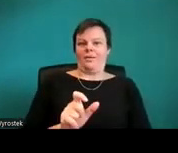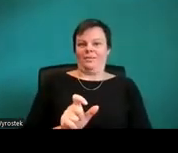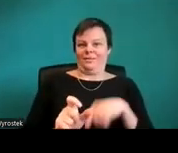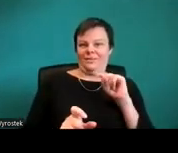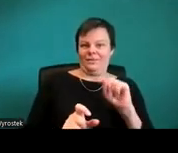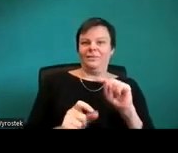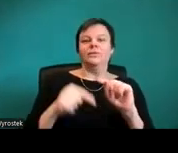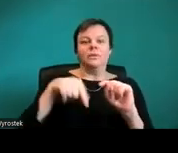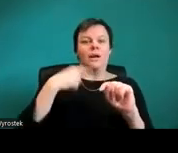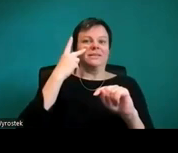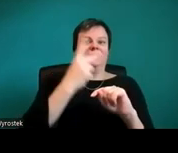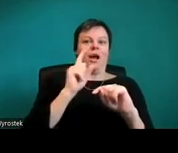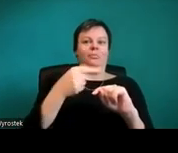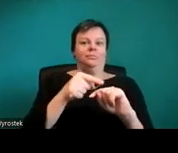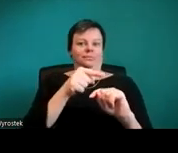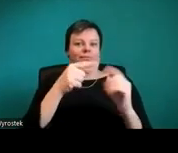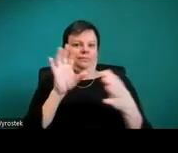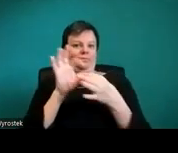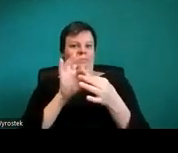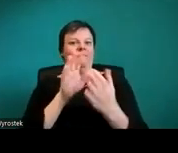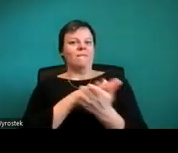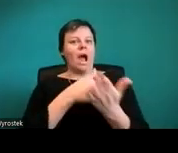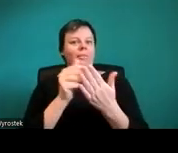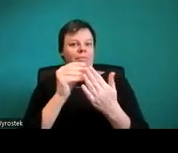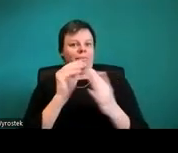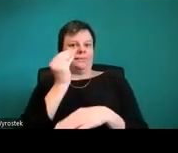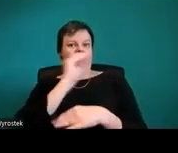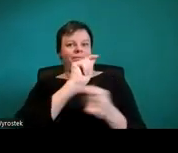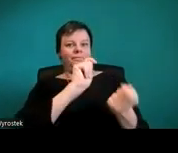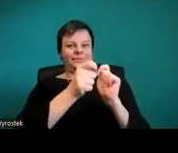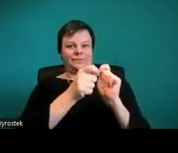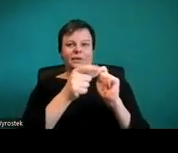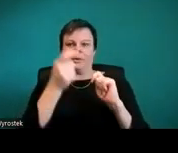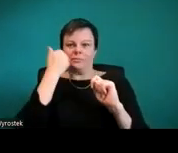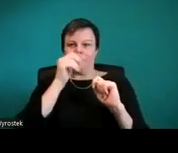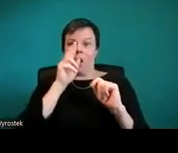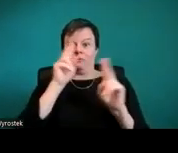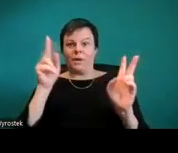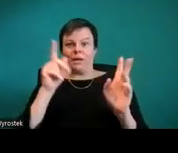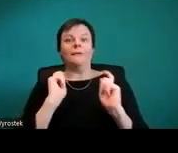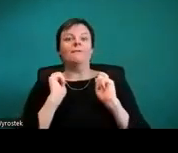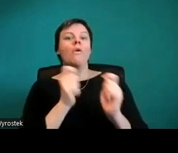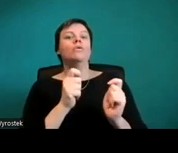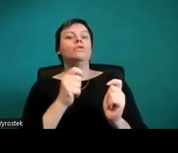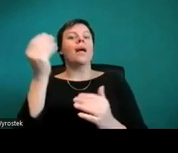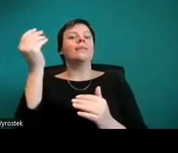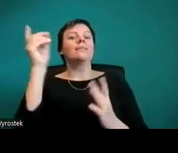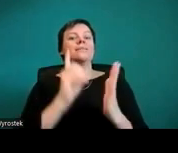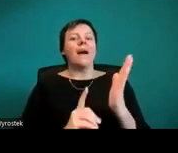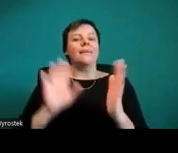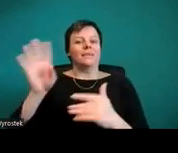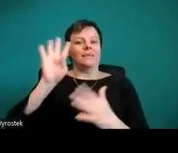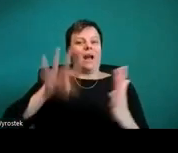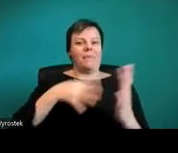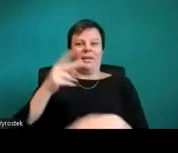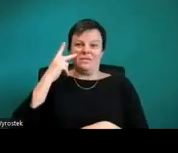Tabellen. Es gibt sehr viele Designs, die entsprechen nicht den Kontrastanforderungen der Barrierefreiheit. Im Notfall